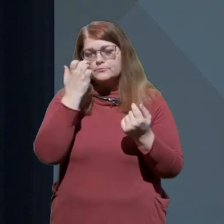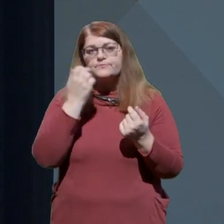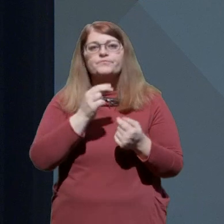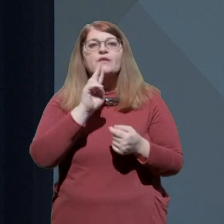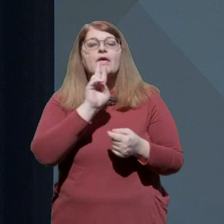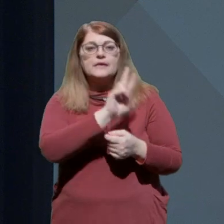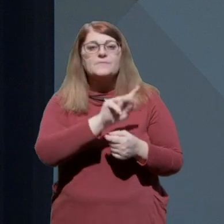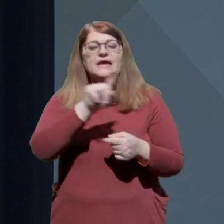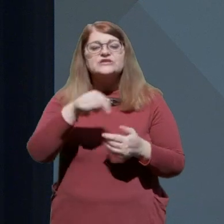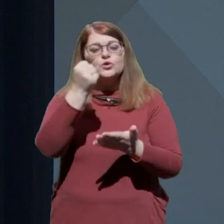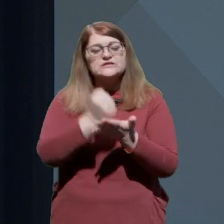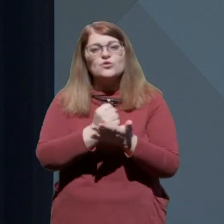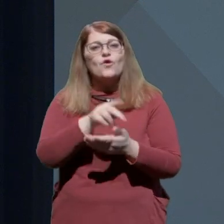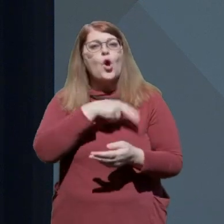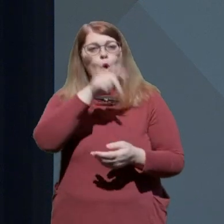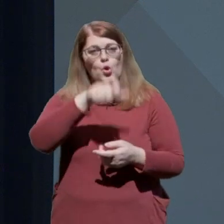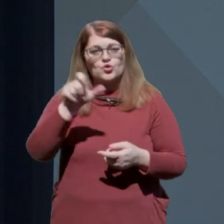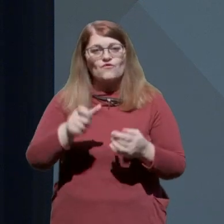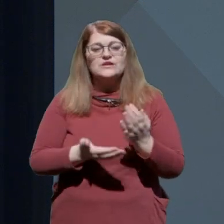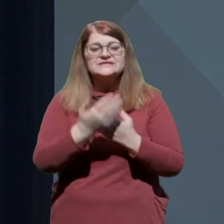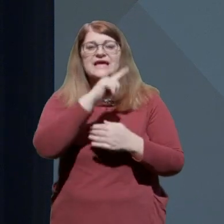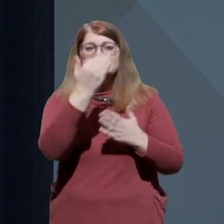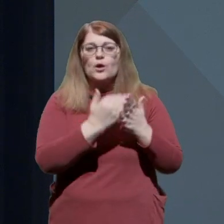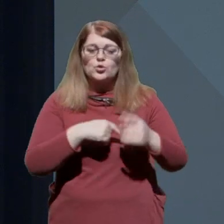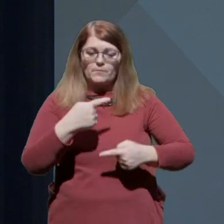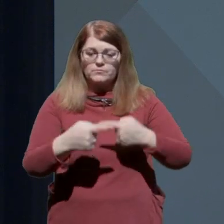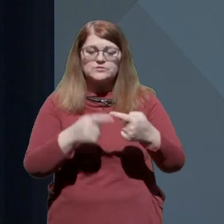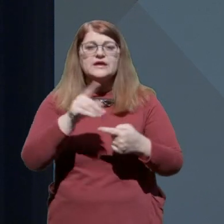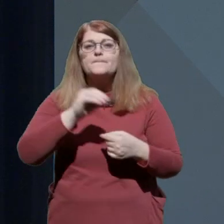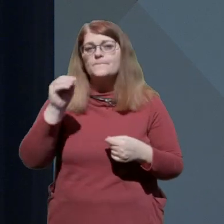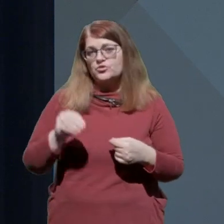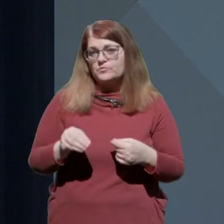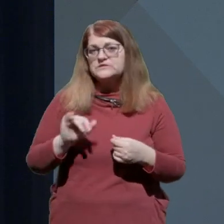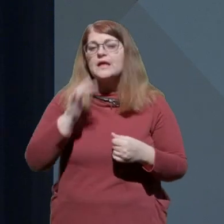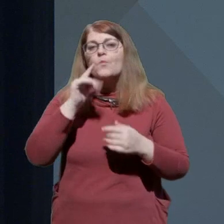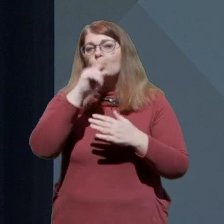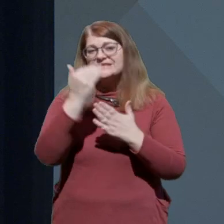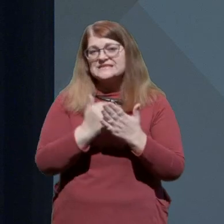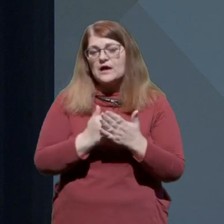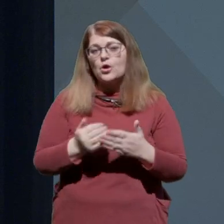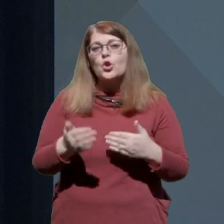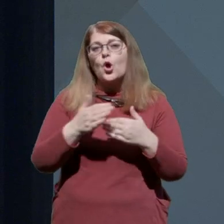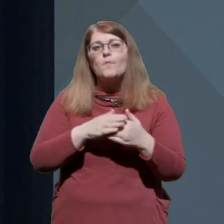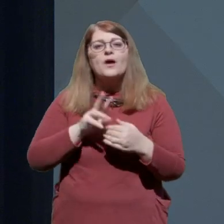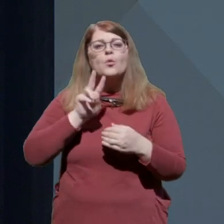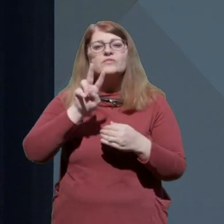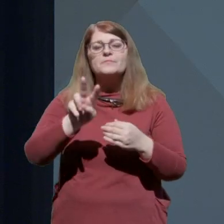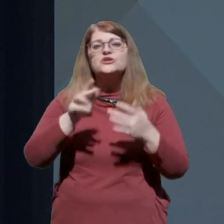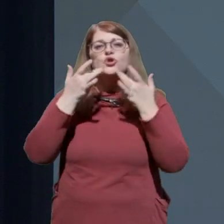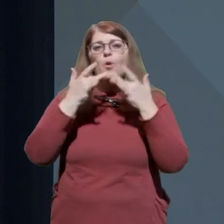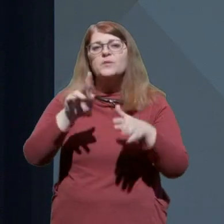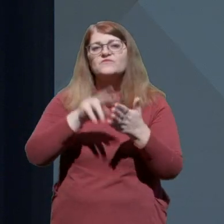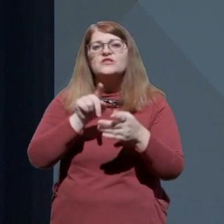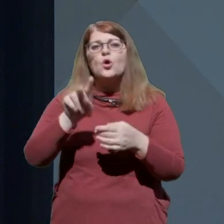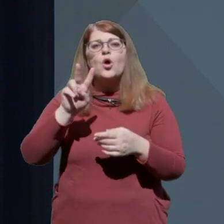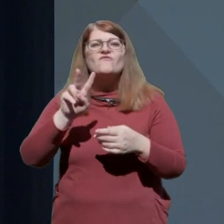smo zagotovila pristojnih za zakonodajno proceduro in podpis, da bo zakon o naprejšnji odpovedi pravici do veta